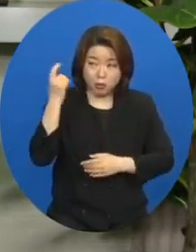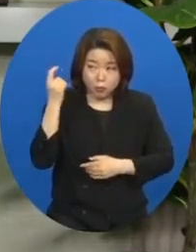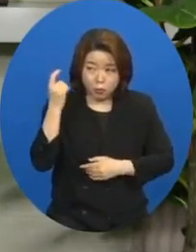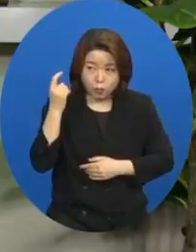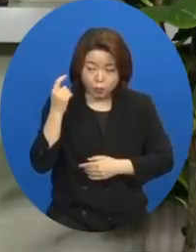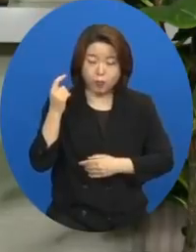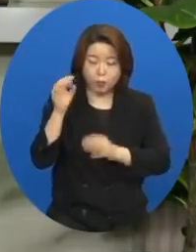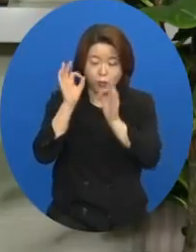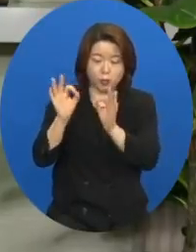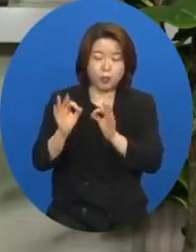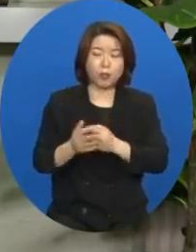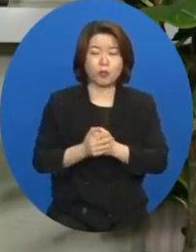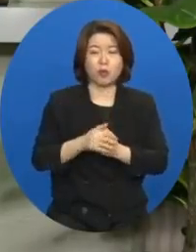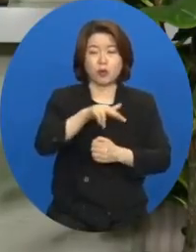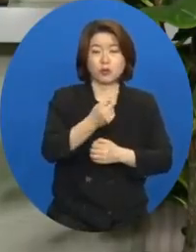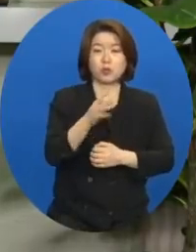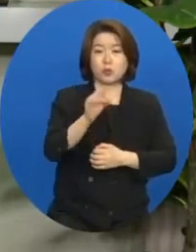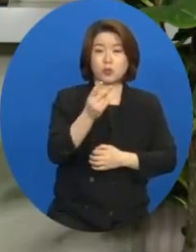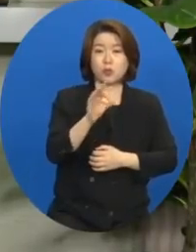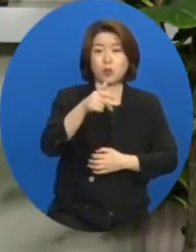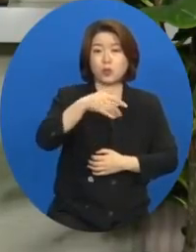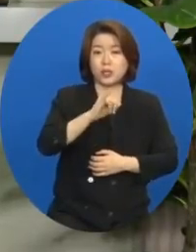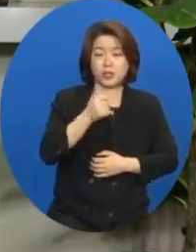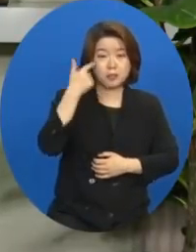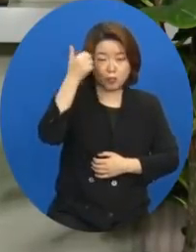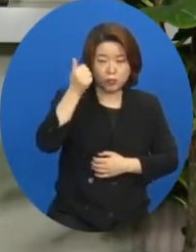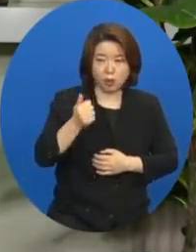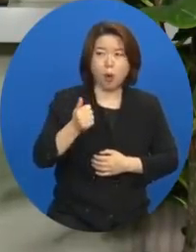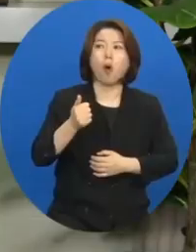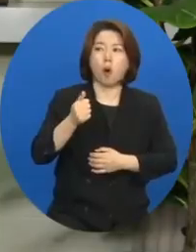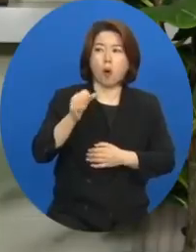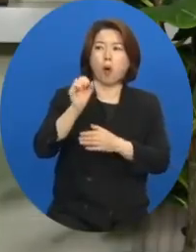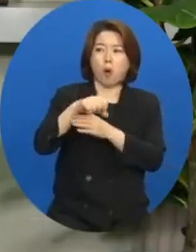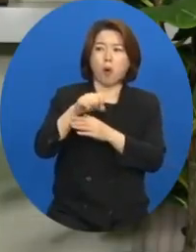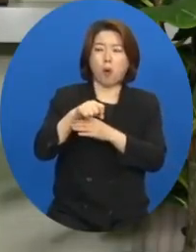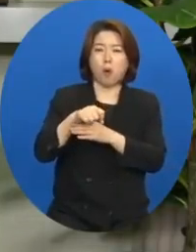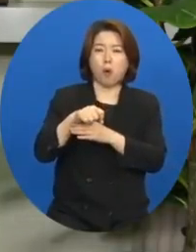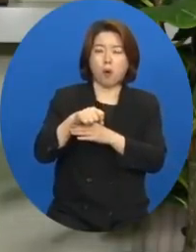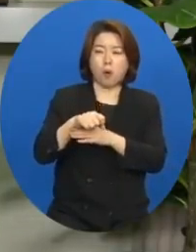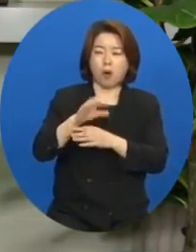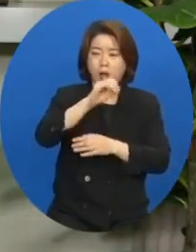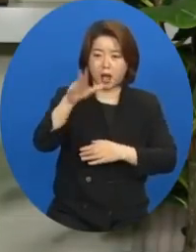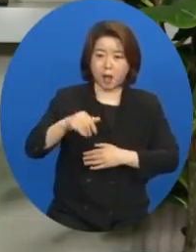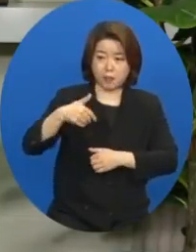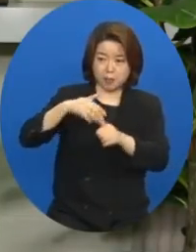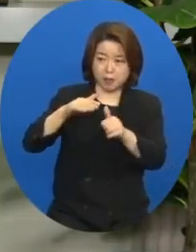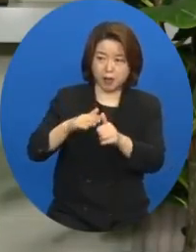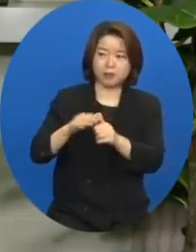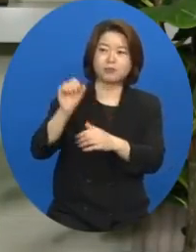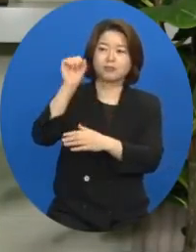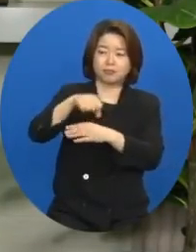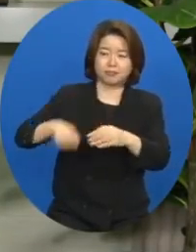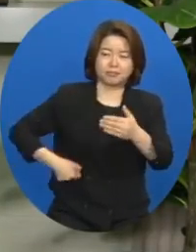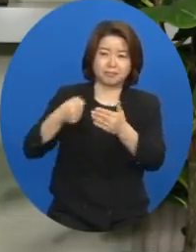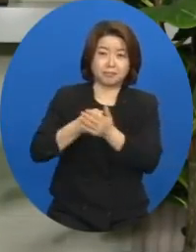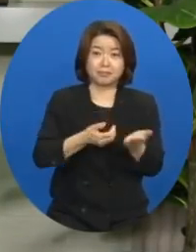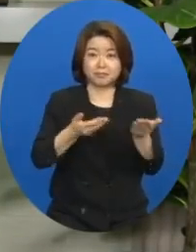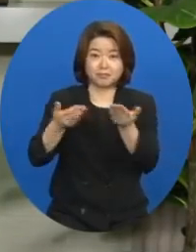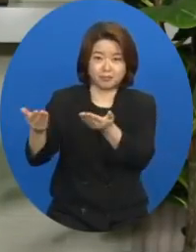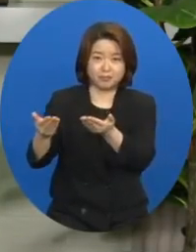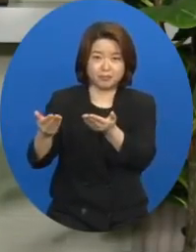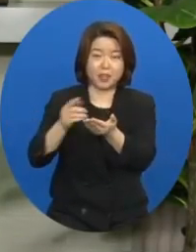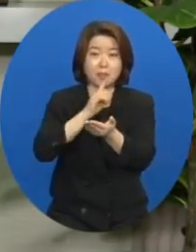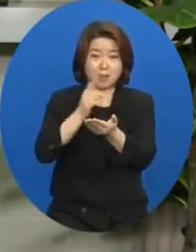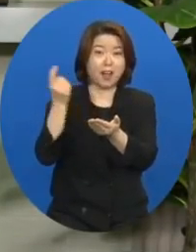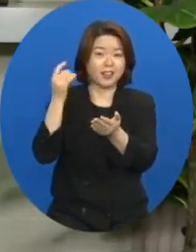조용기 목사님이 흔쾌히 아프리카 선교 파송을 결정해 주었다고 하는 그런 고백을